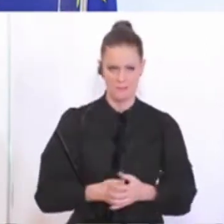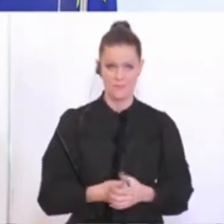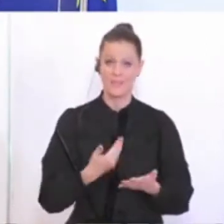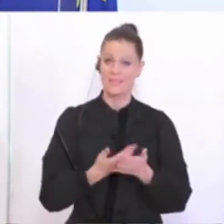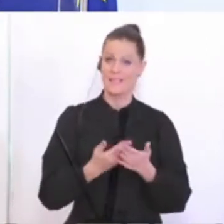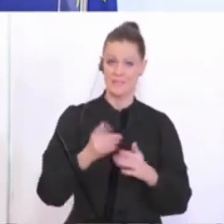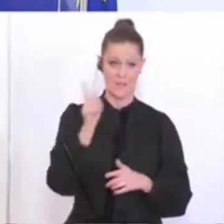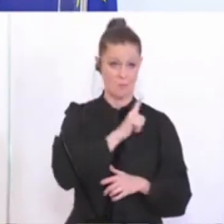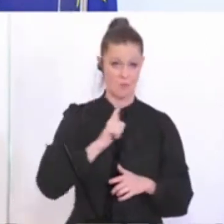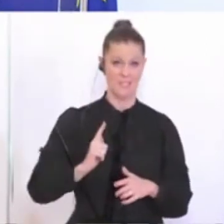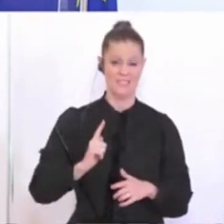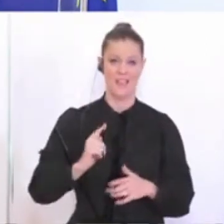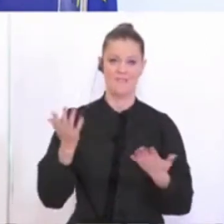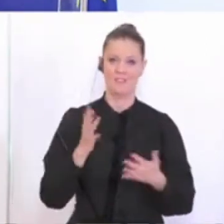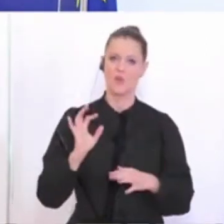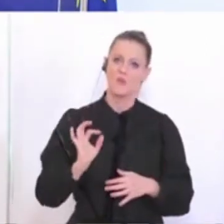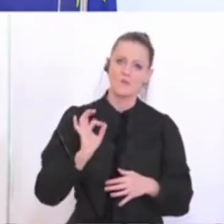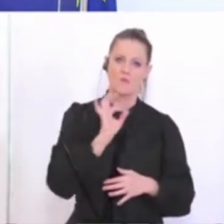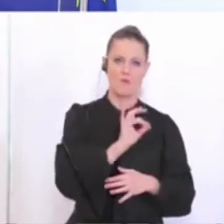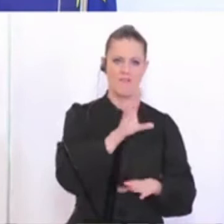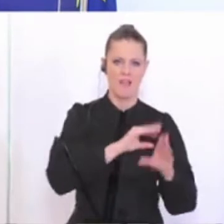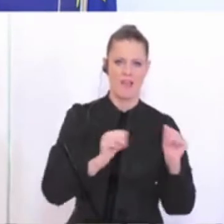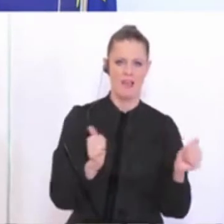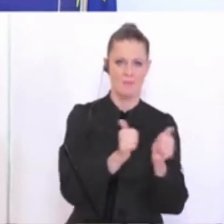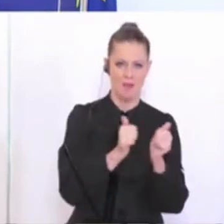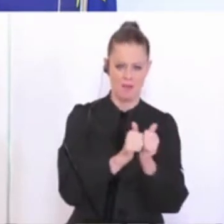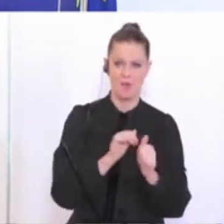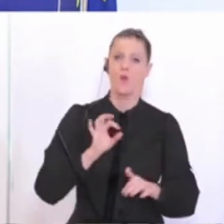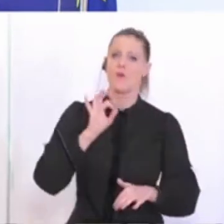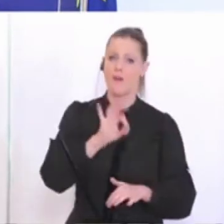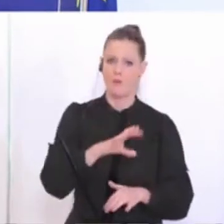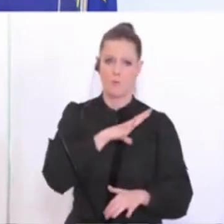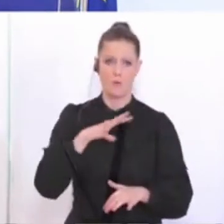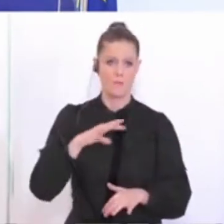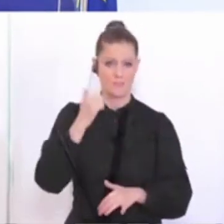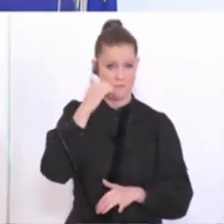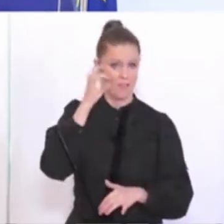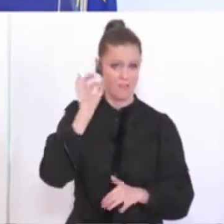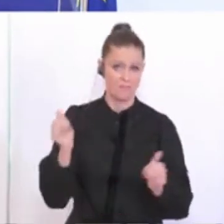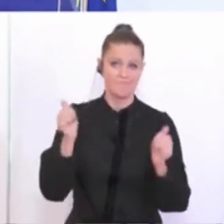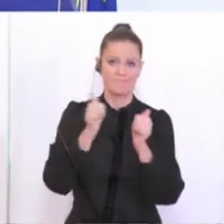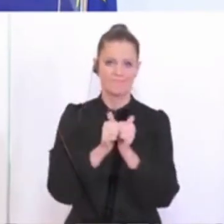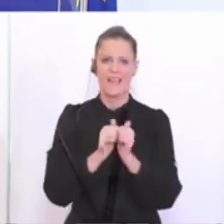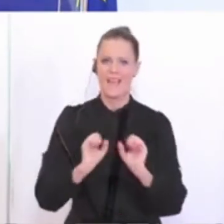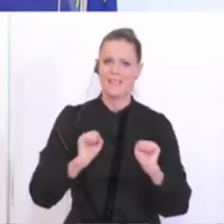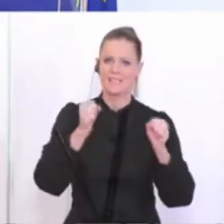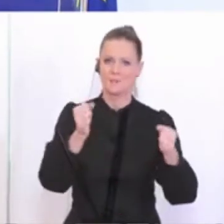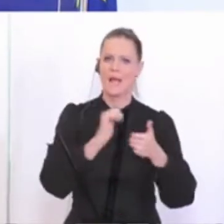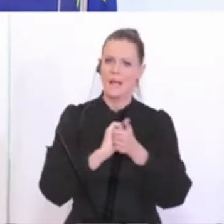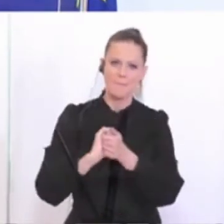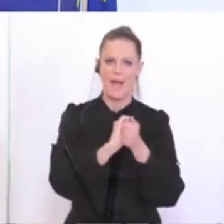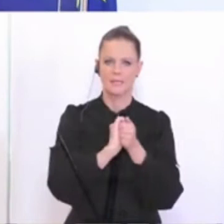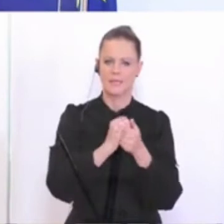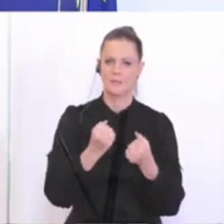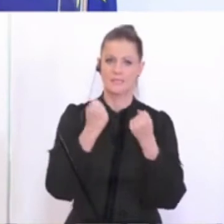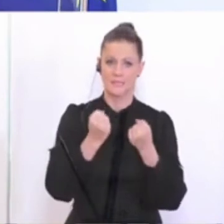Polizei steht an der Seite der Vereine, steht an der Seite der Bürgermeisterinnen und Bürgermeister mit der Initiative gemeinsam sicher. Mit dem Sportministerium werden wir